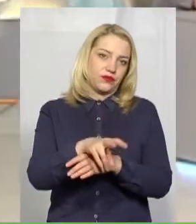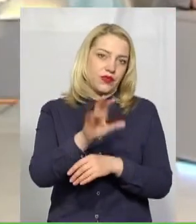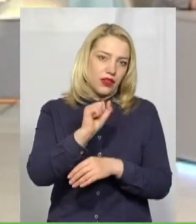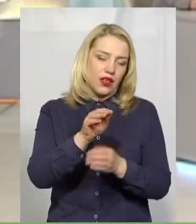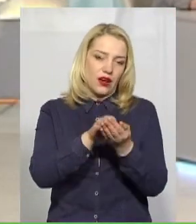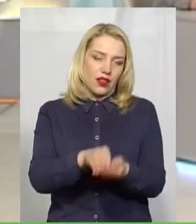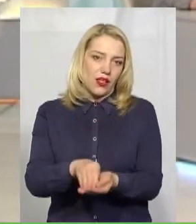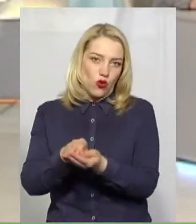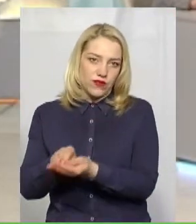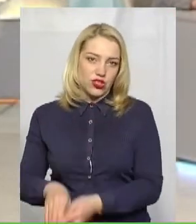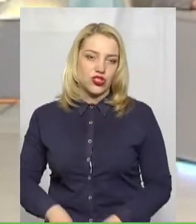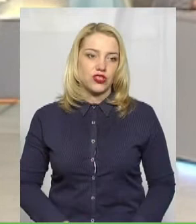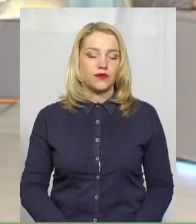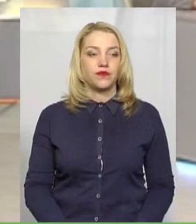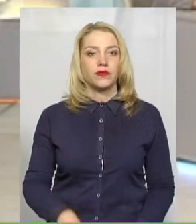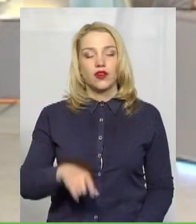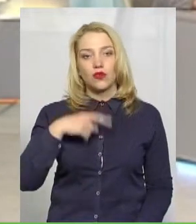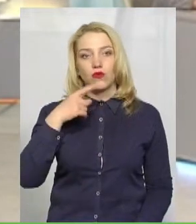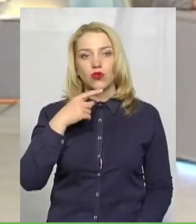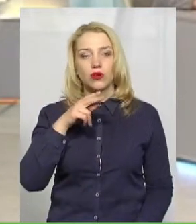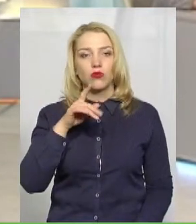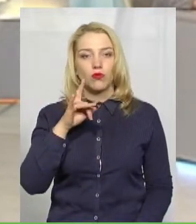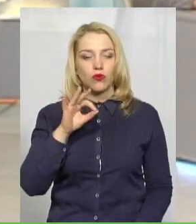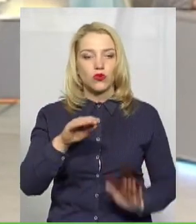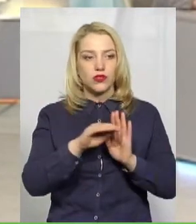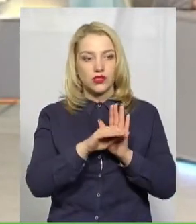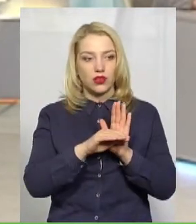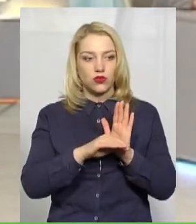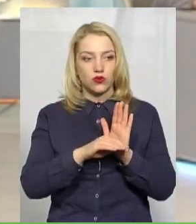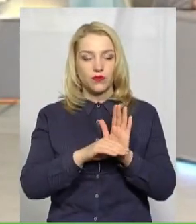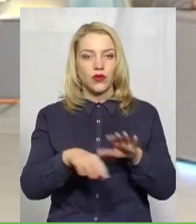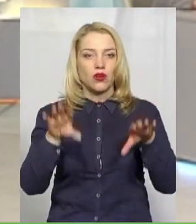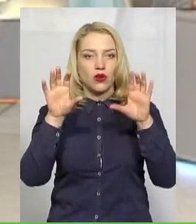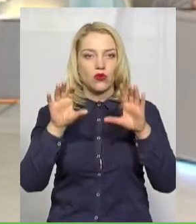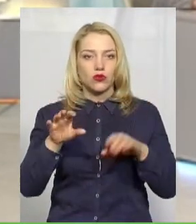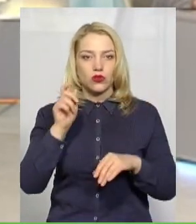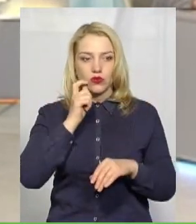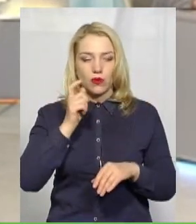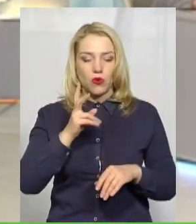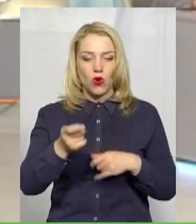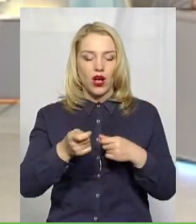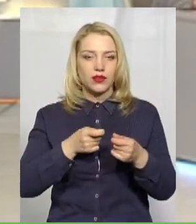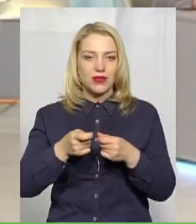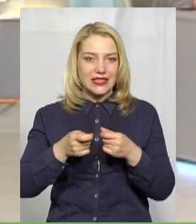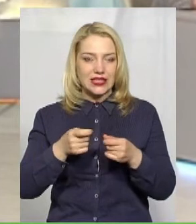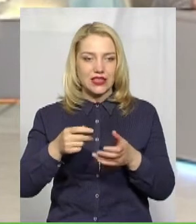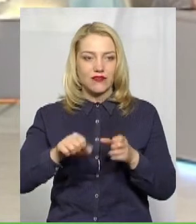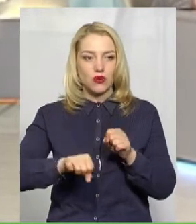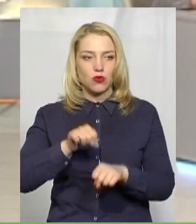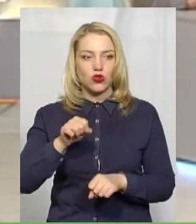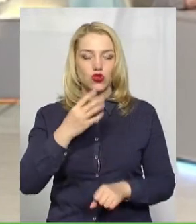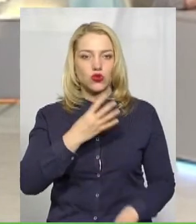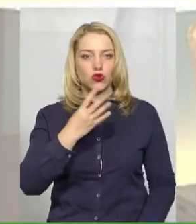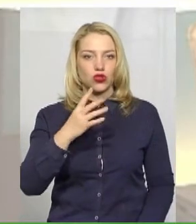говорять про статтю Кодексу України про адміністративні порушення 44